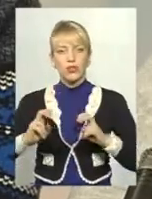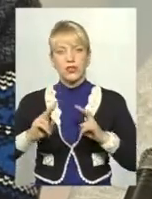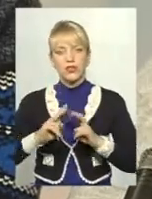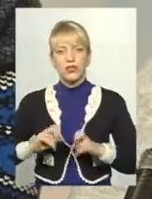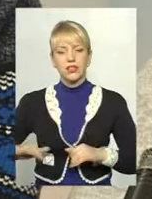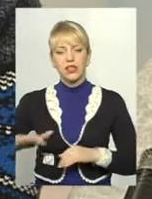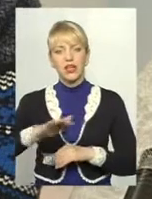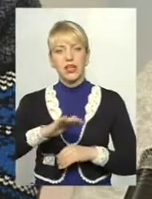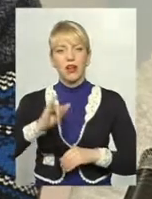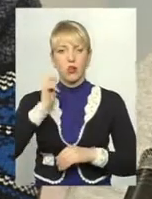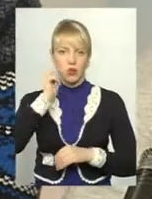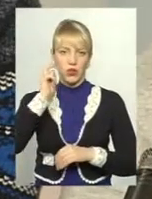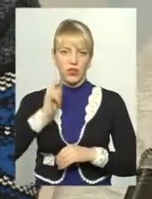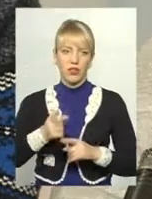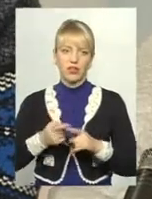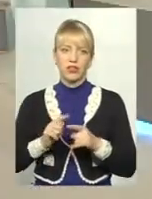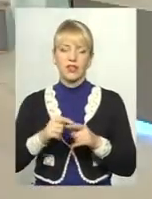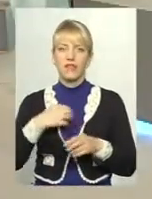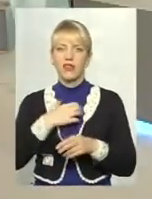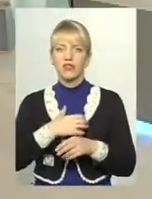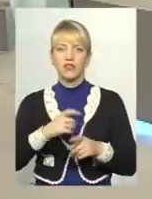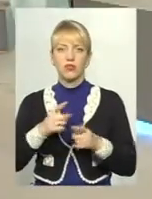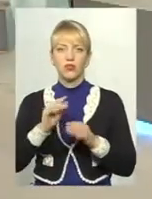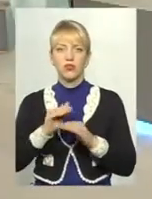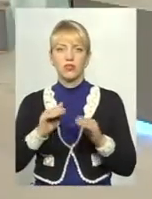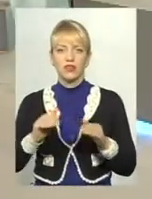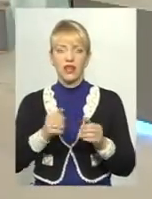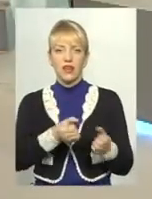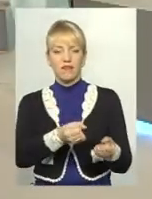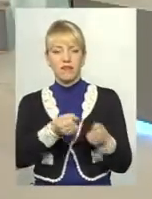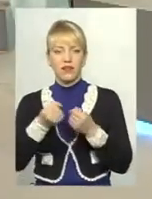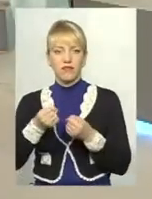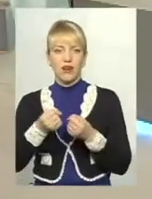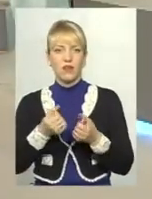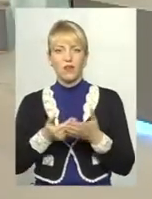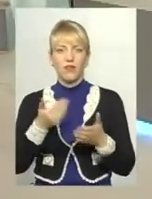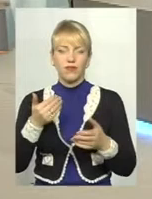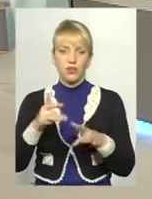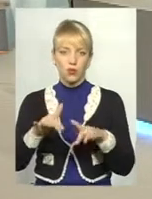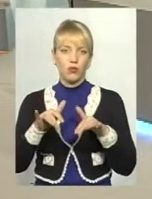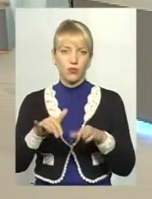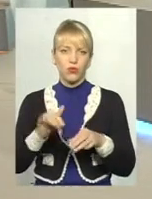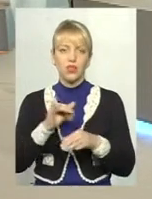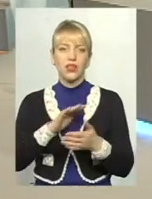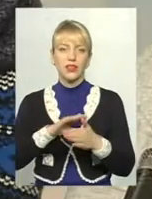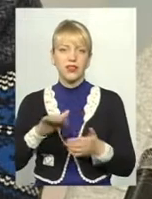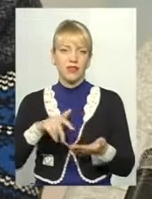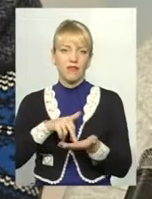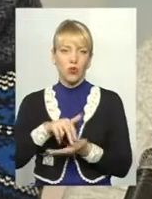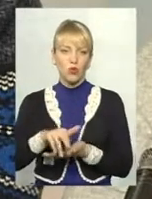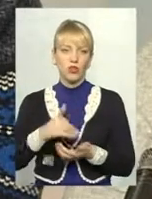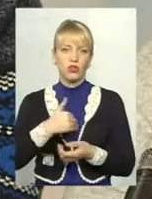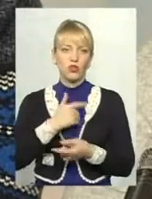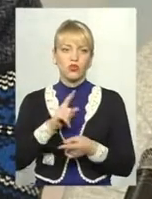дослідити Україну, і я вам скажу, це сьогодні дуже важливо, бо ми дітей відриваємо від планшетів, від комп'ютерів, і діти виходять, і вони